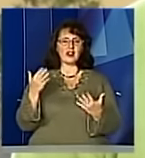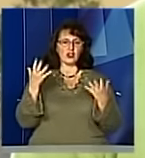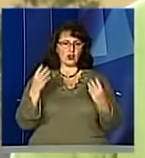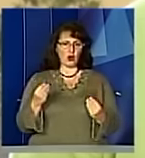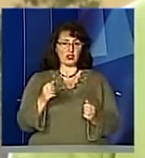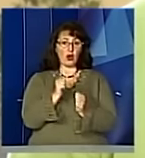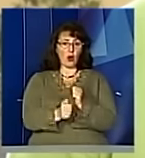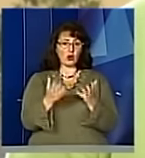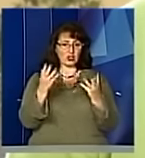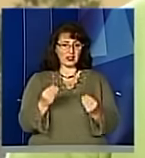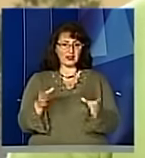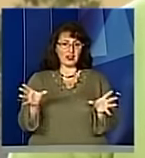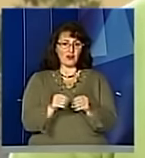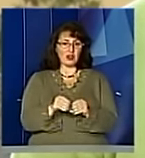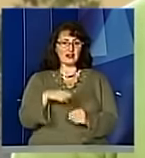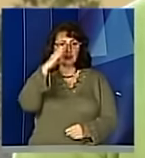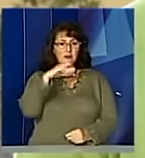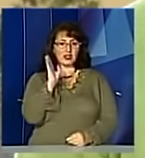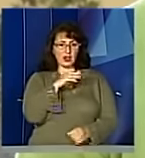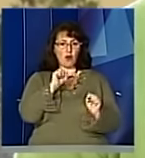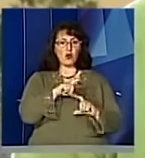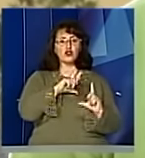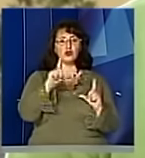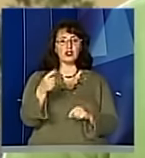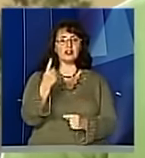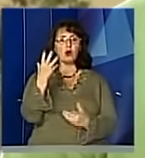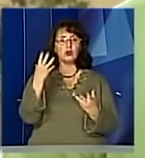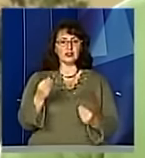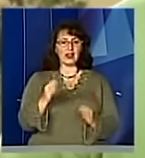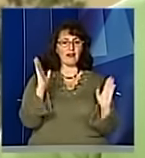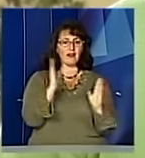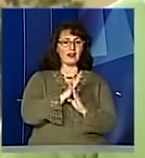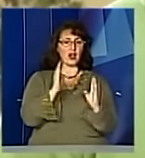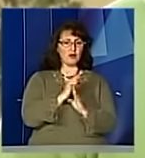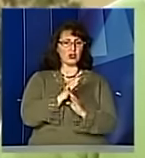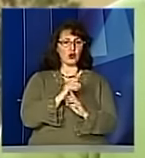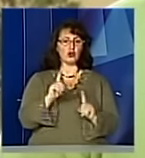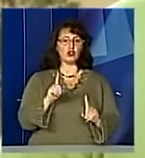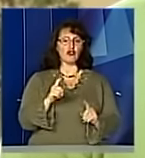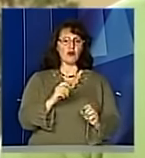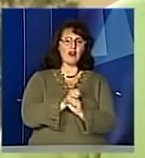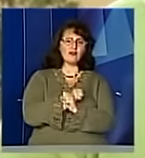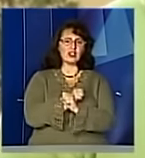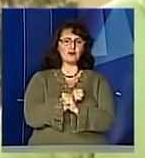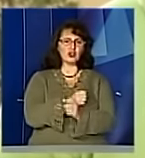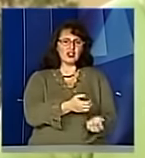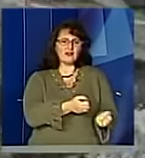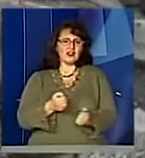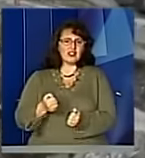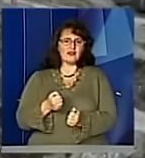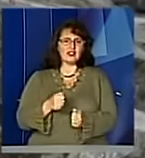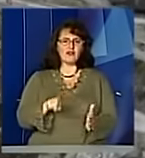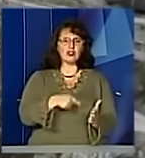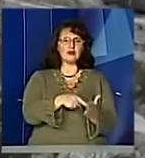або дитина з батьками може виїхати на один день на природу, для того, щоб відпочити, відірватися від міського життя.